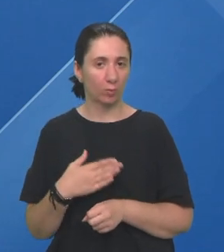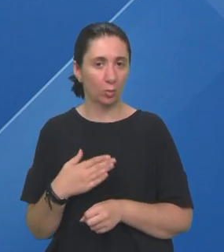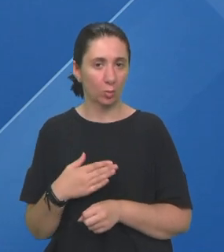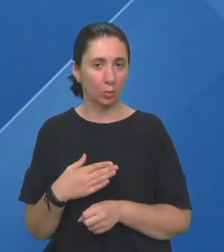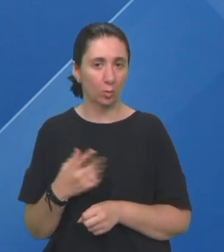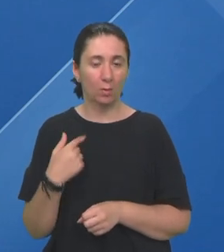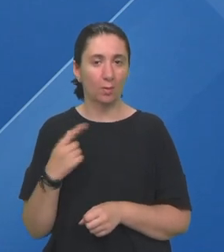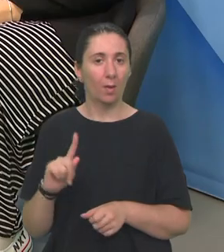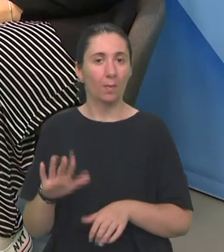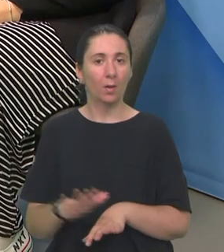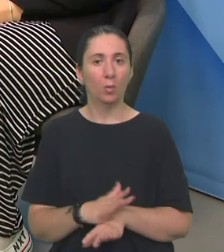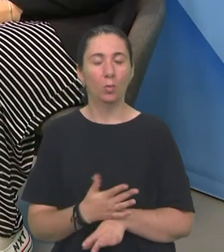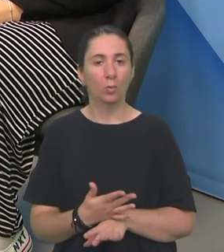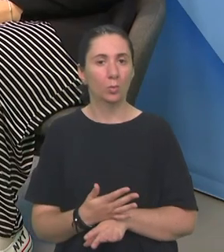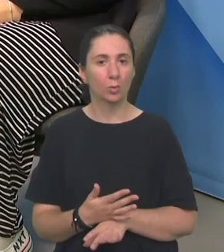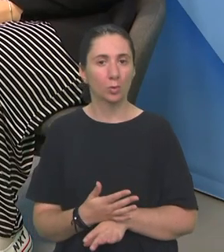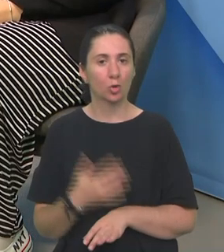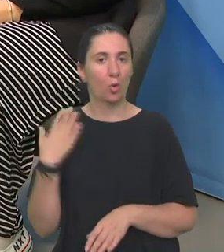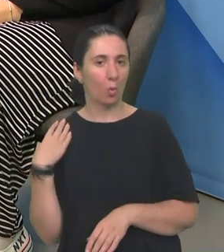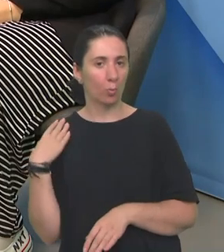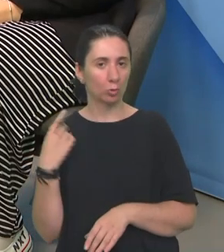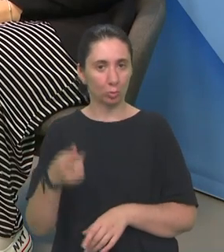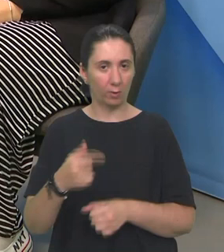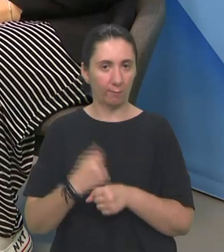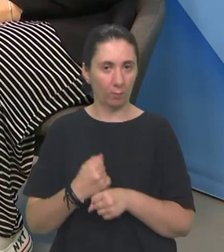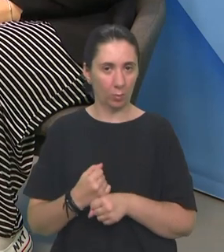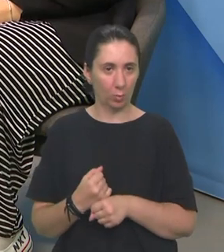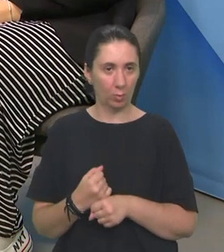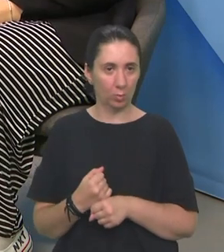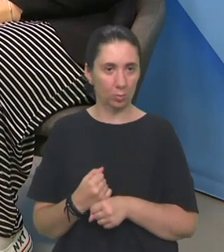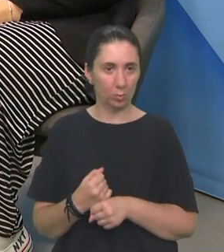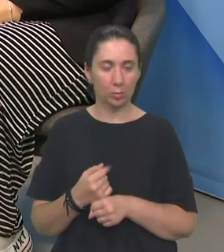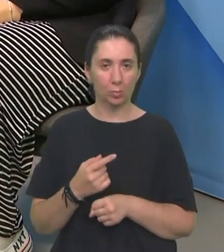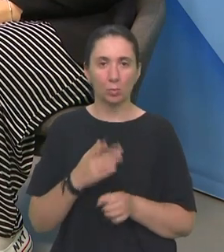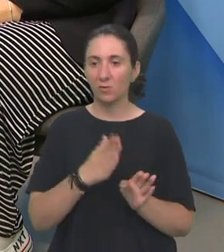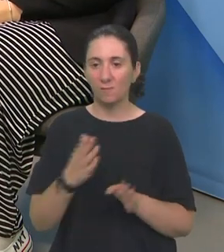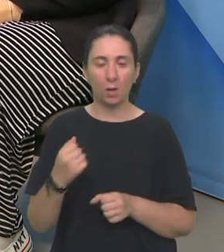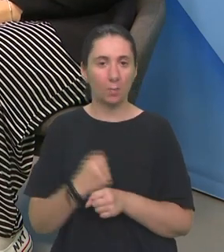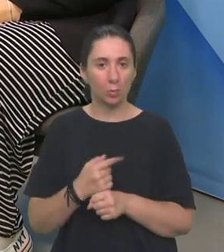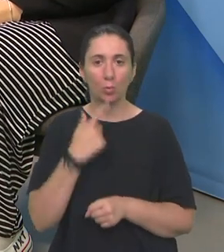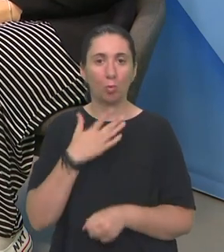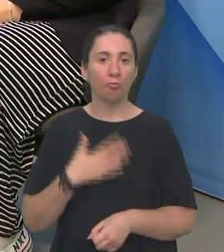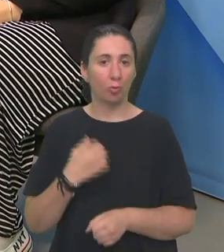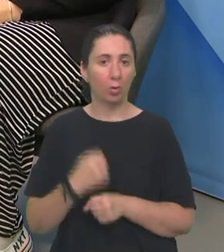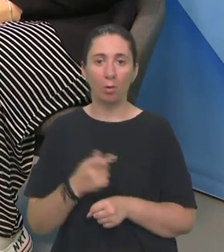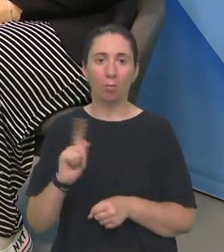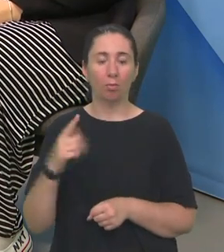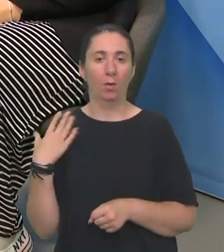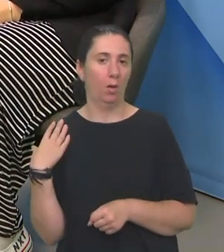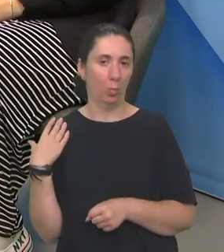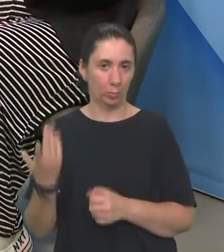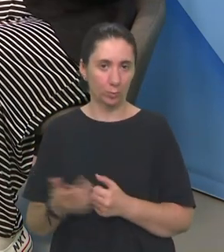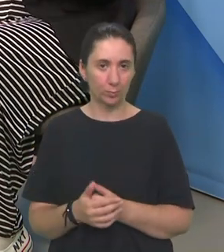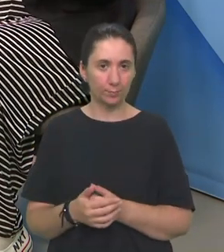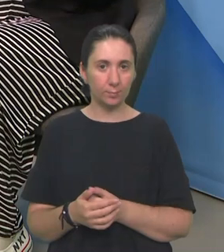ja ne osjećam opterećenje toga posla Mislim koji u svakom poslu koji voliš raditi onda nije opterećenje Nije